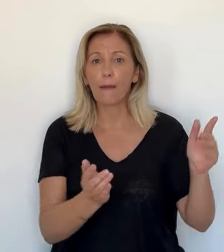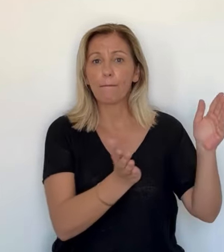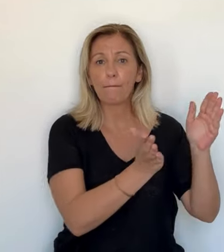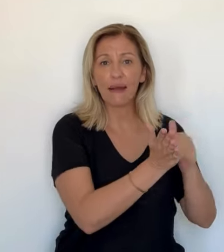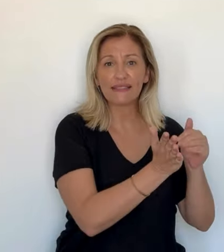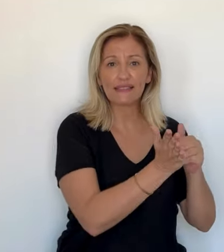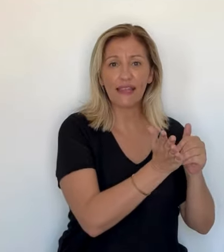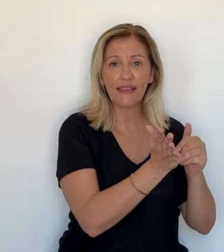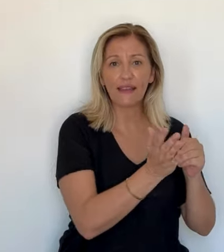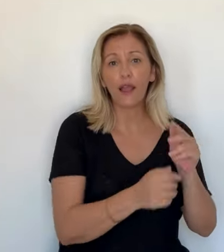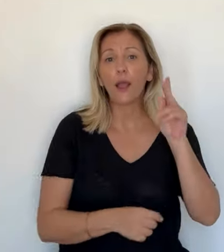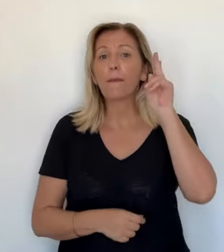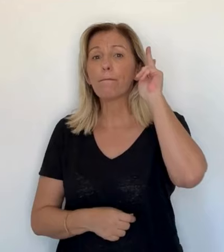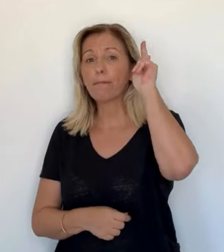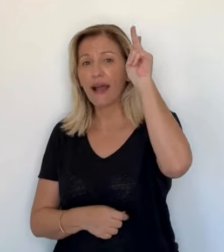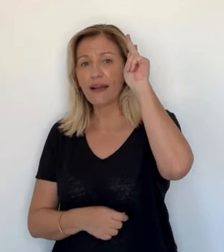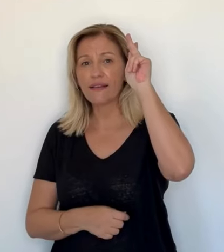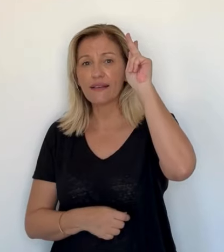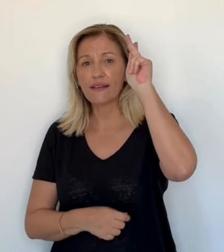situation, et même en amont,